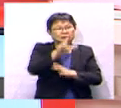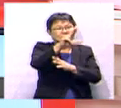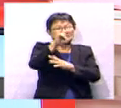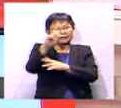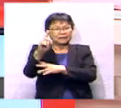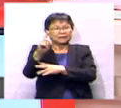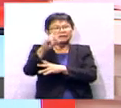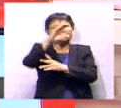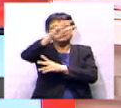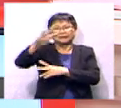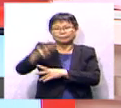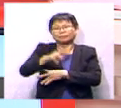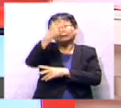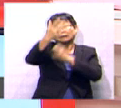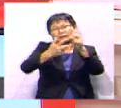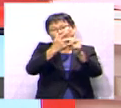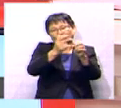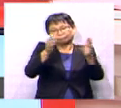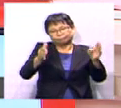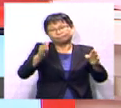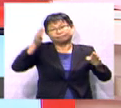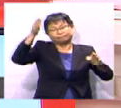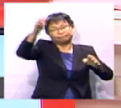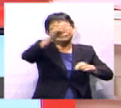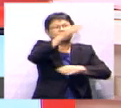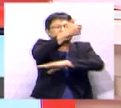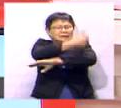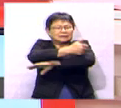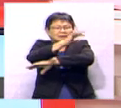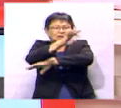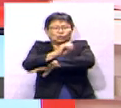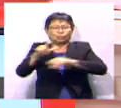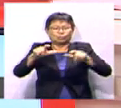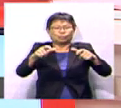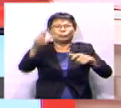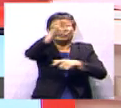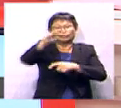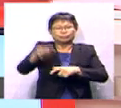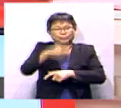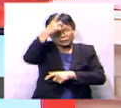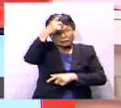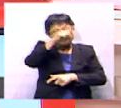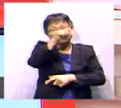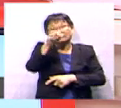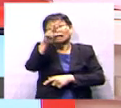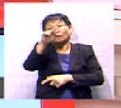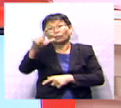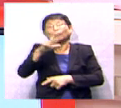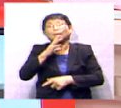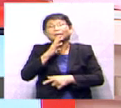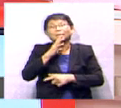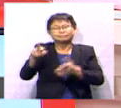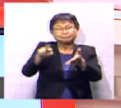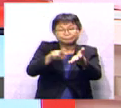CIMB bagi tempoh 3 tahun akan datang. Menurut Ketua Pegawai Eksekutif Kumpulan CIMB, Tengku Datuk Seri Zafrul Aziz dalam satu